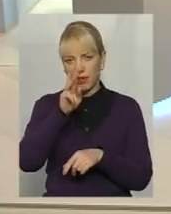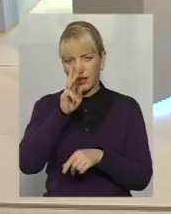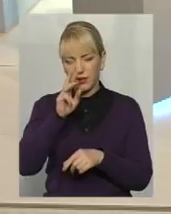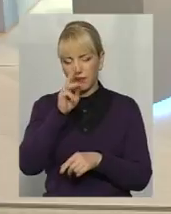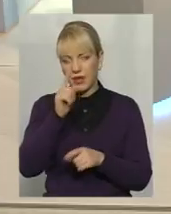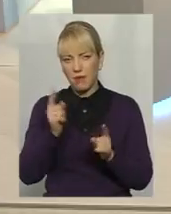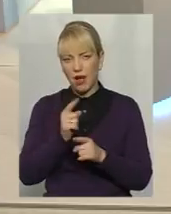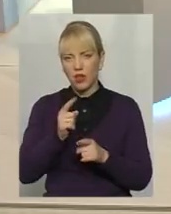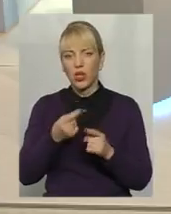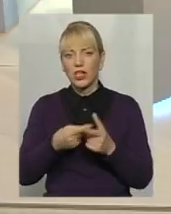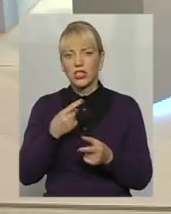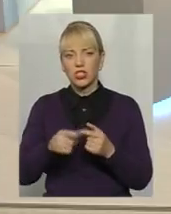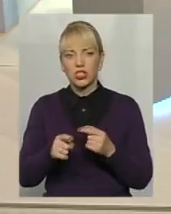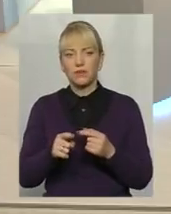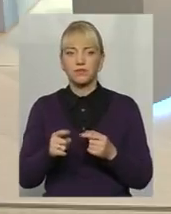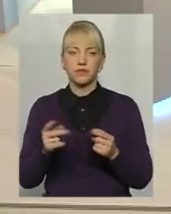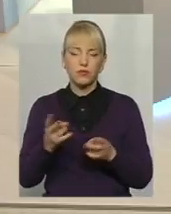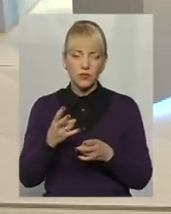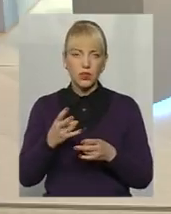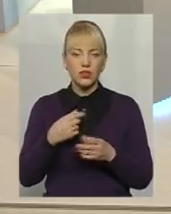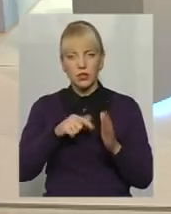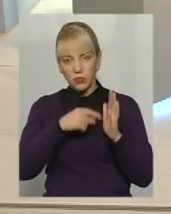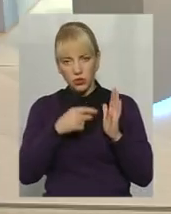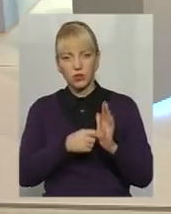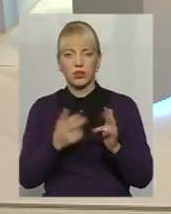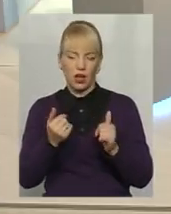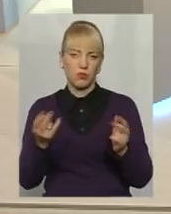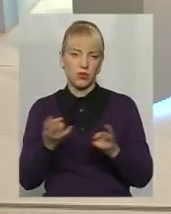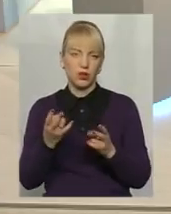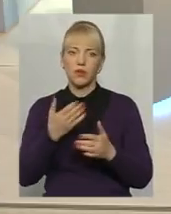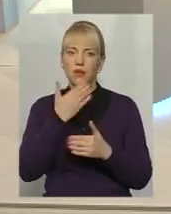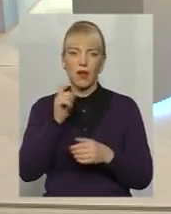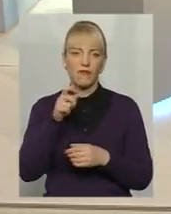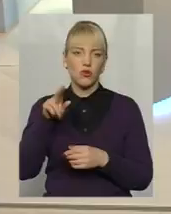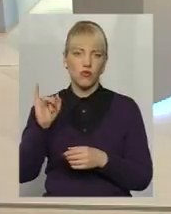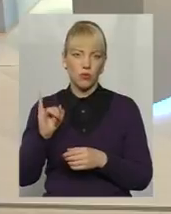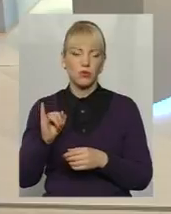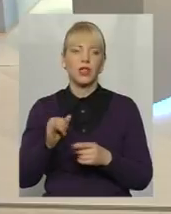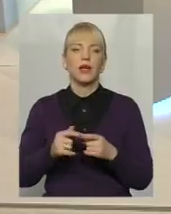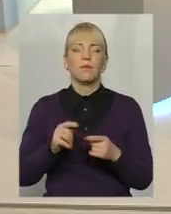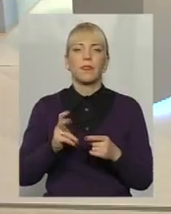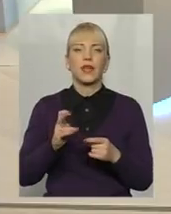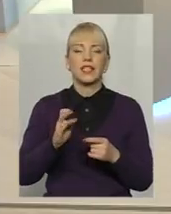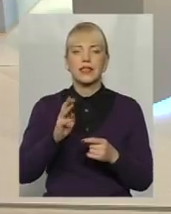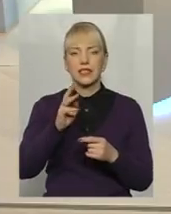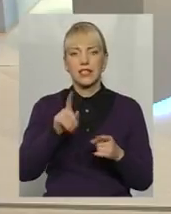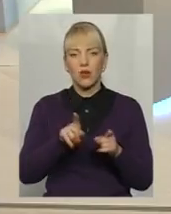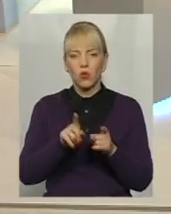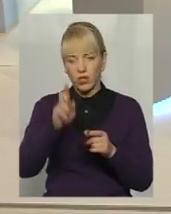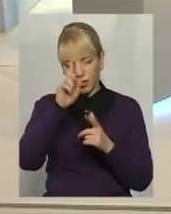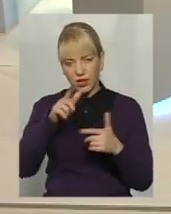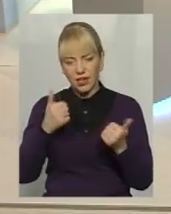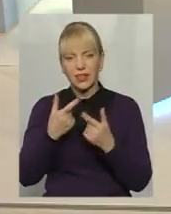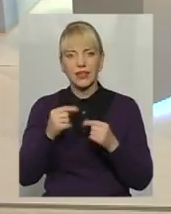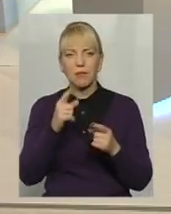мінімальної, і чи назріло воно, то звичайно, що потрібно, оскільки в Європі немає такої країни, Україна з найменшим рівнем мінімальної заробітної плати. Є ряд